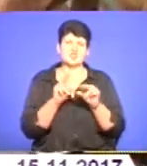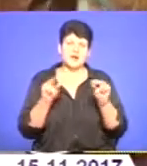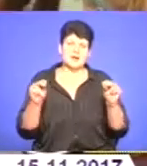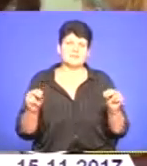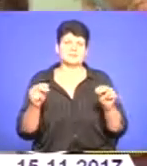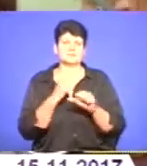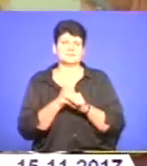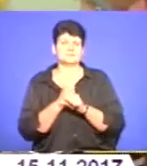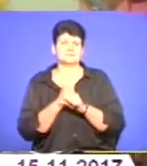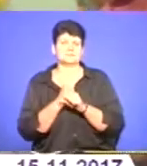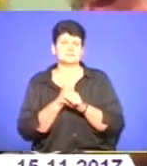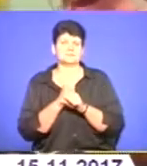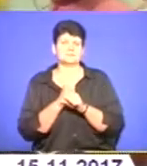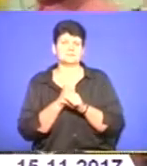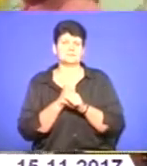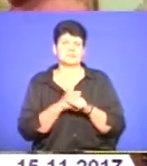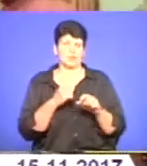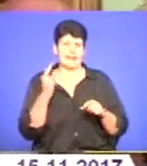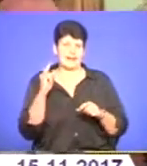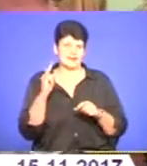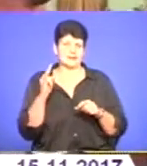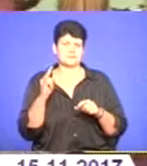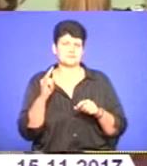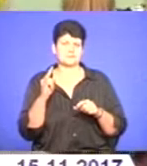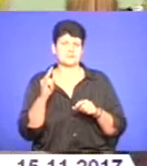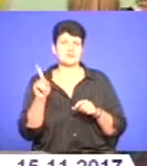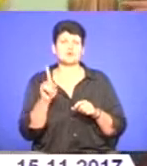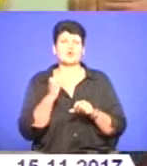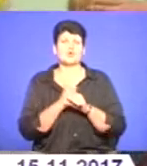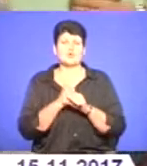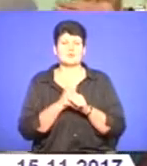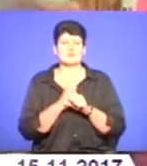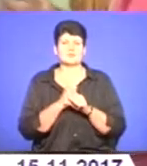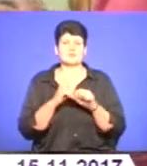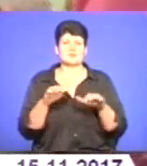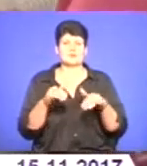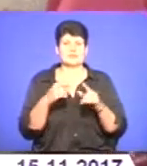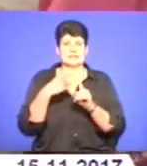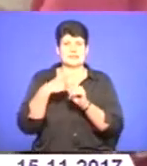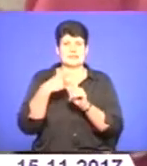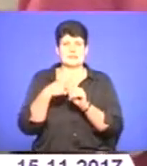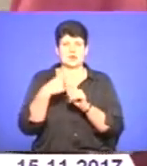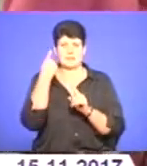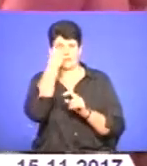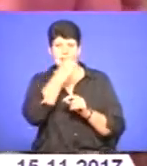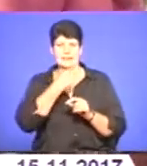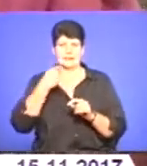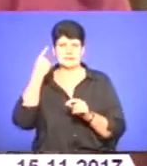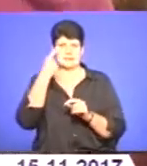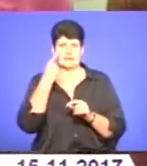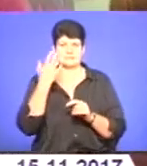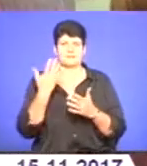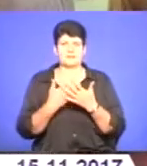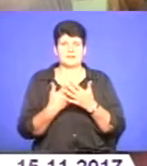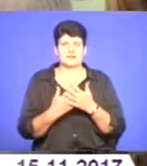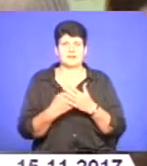щоб ляльки, і ще ми робимо їм пусте або з хрестом лице, якби були очіці та як